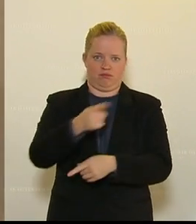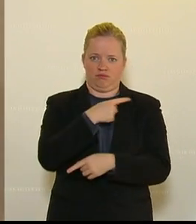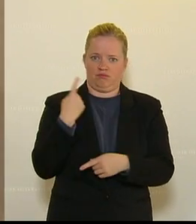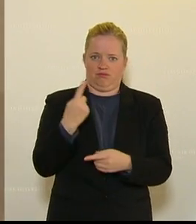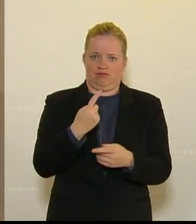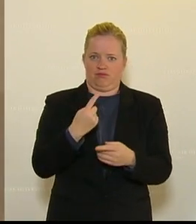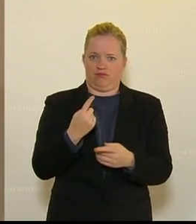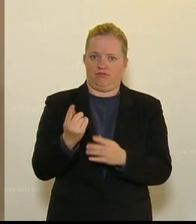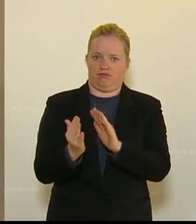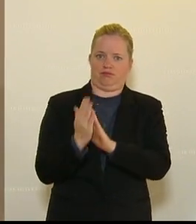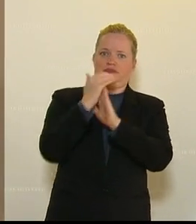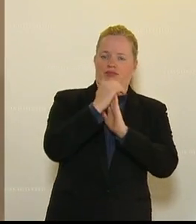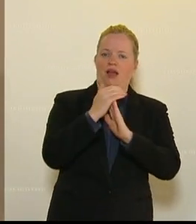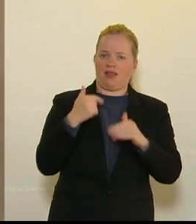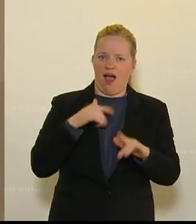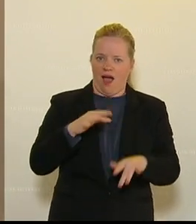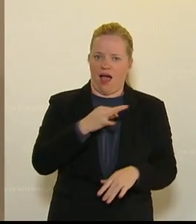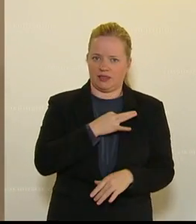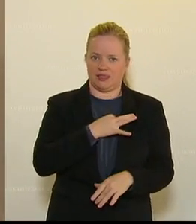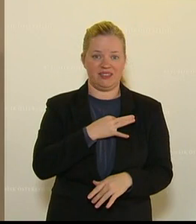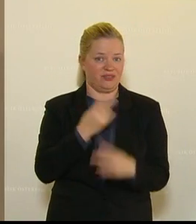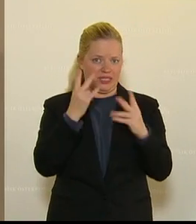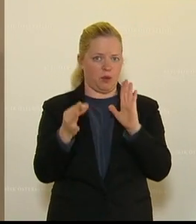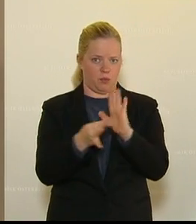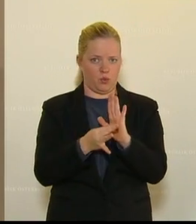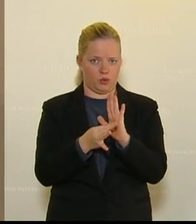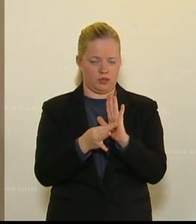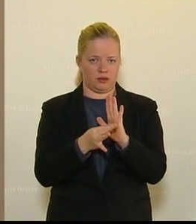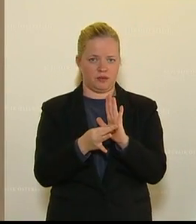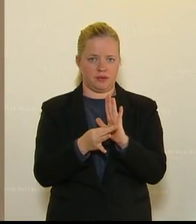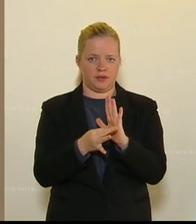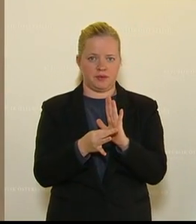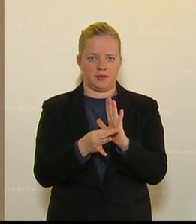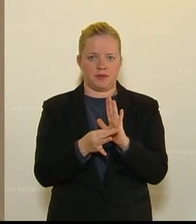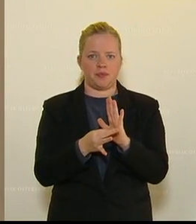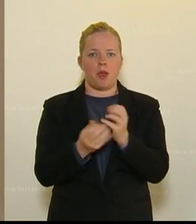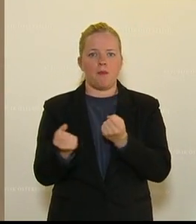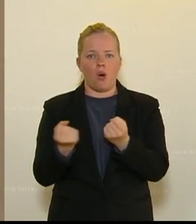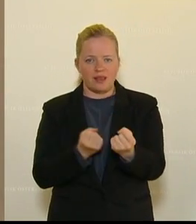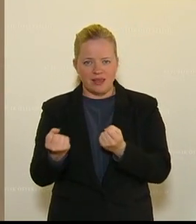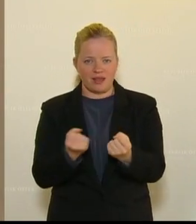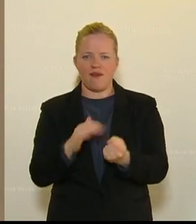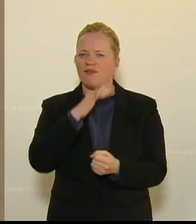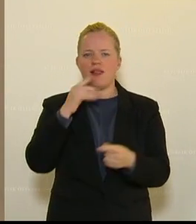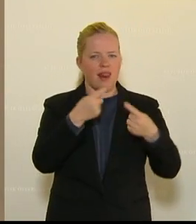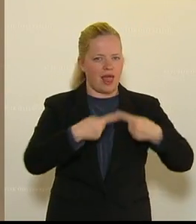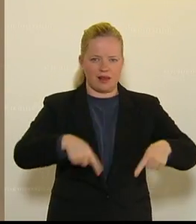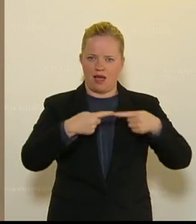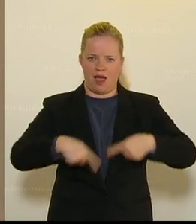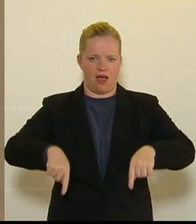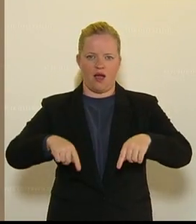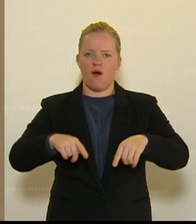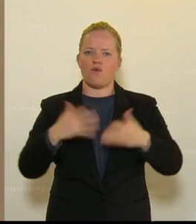Und da bin ich bei einem ganz entscheidenden Punkt, nämlich bei der Angst. Und das, was in der Politik in vielen Ländern, überall wo